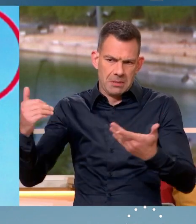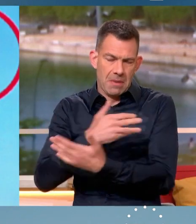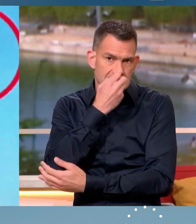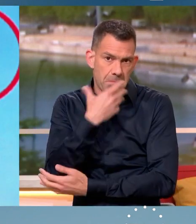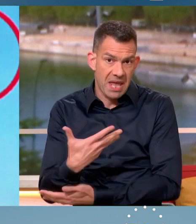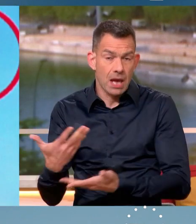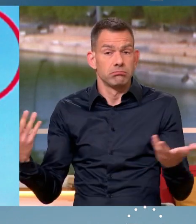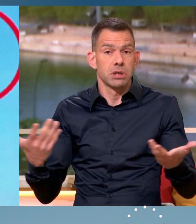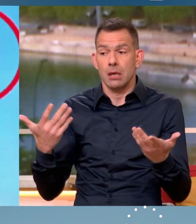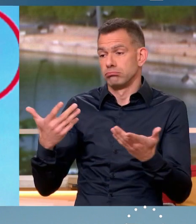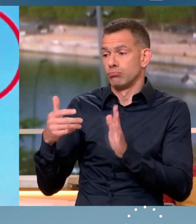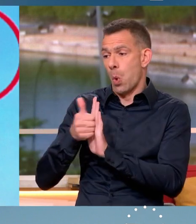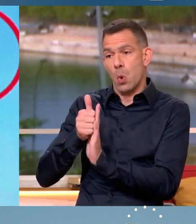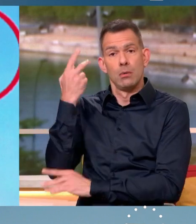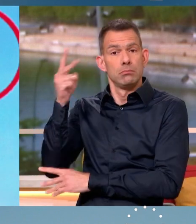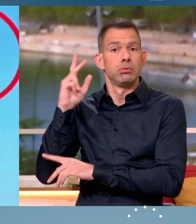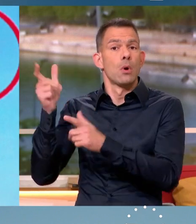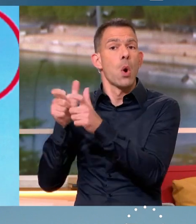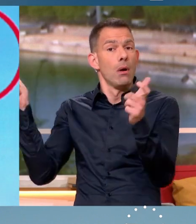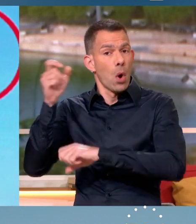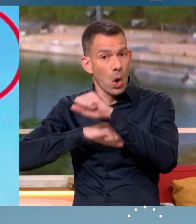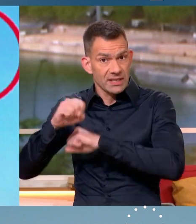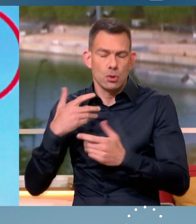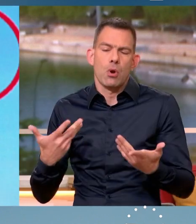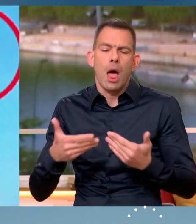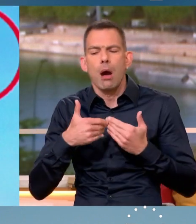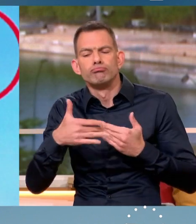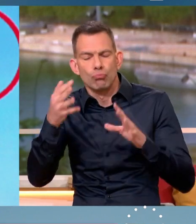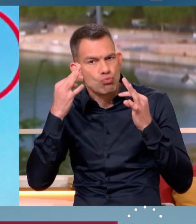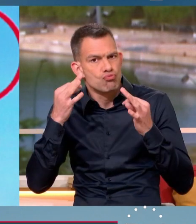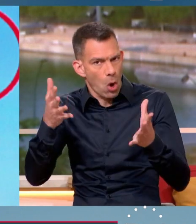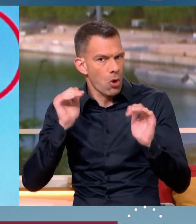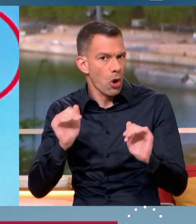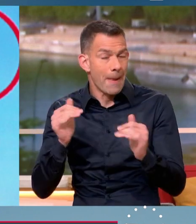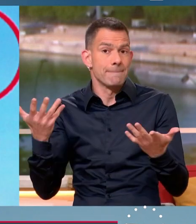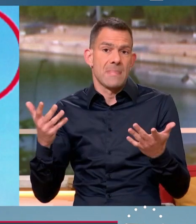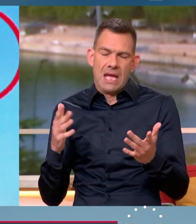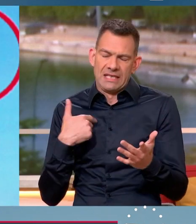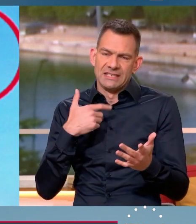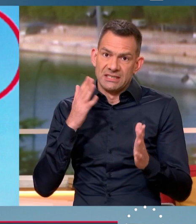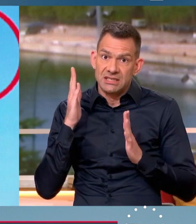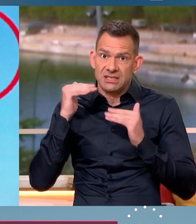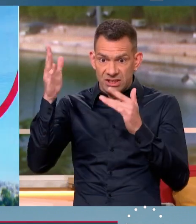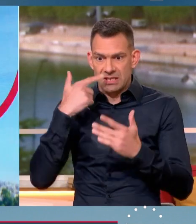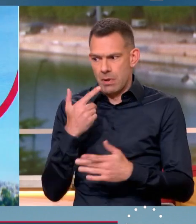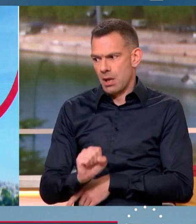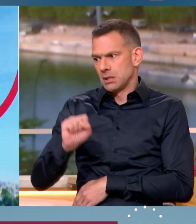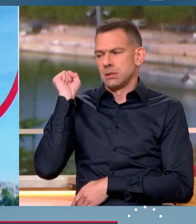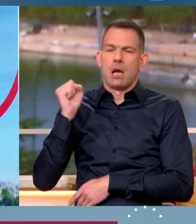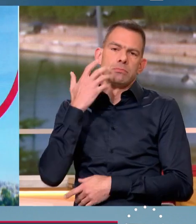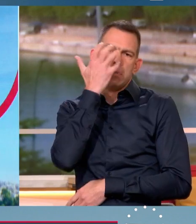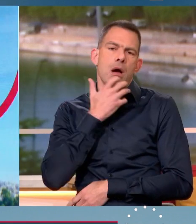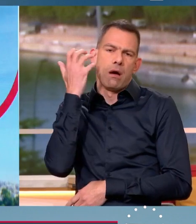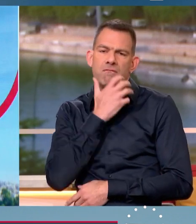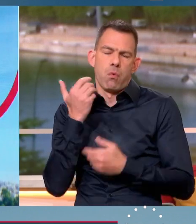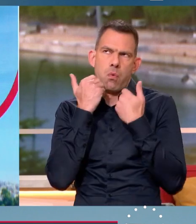'est le rôle des organisateurs. On a dû, il y a encore un peu de temps, mais j'ose espérer qu'on tirera les conséquences, du fiasco qui s'est passé